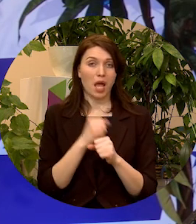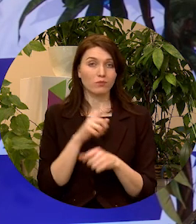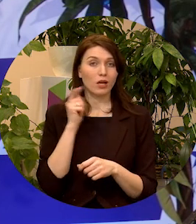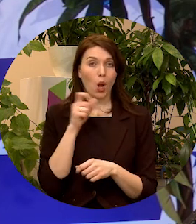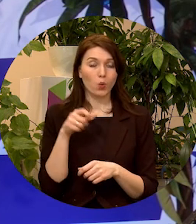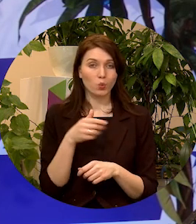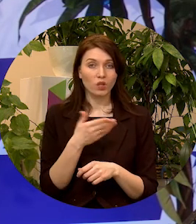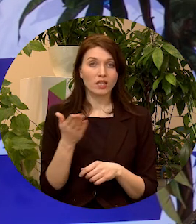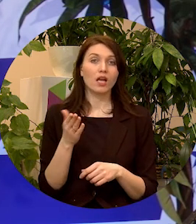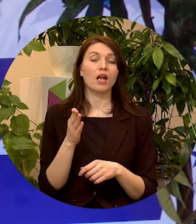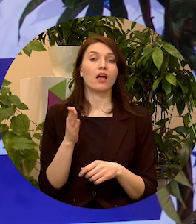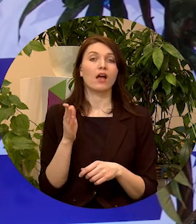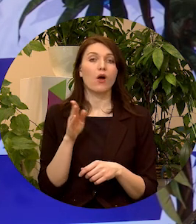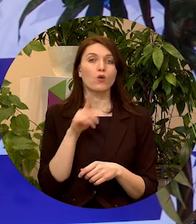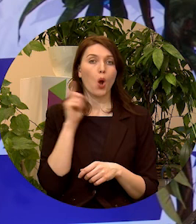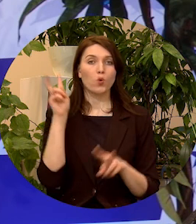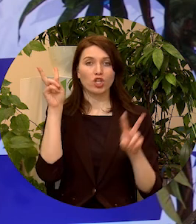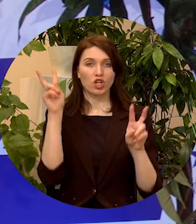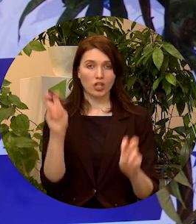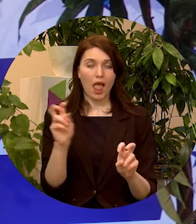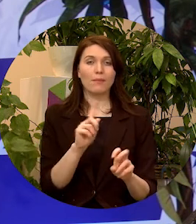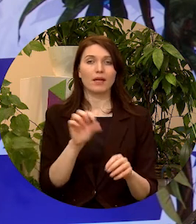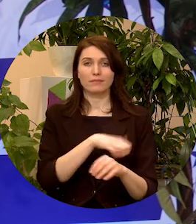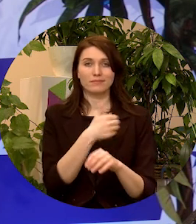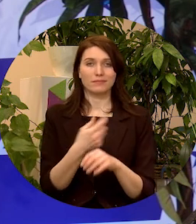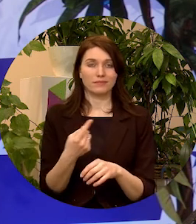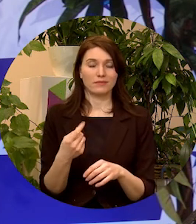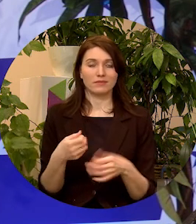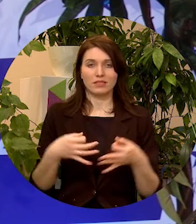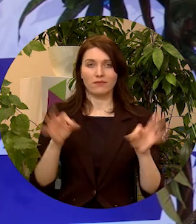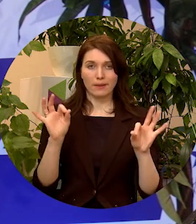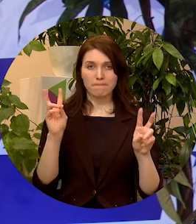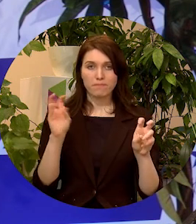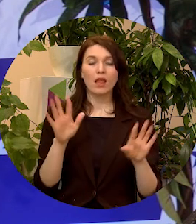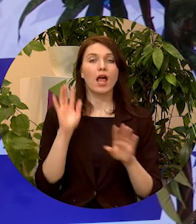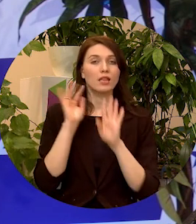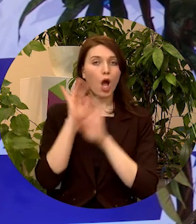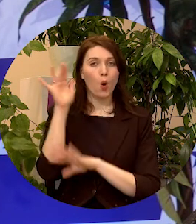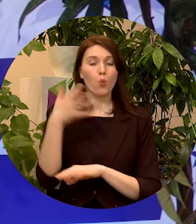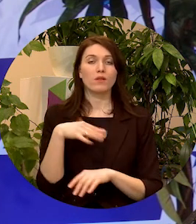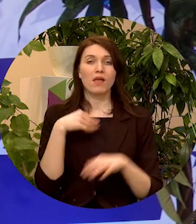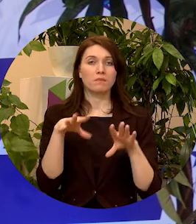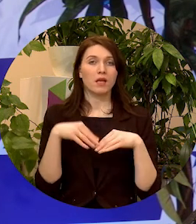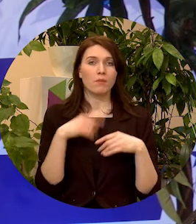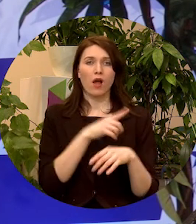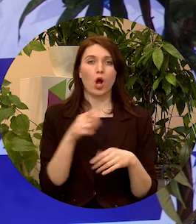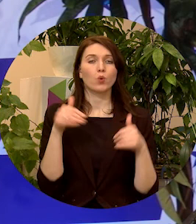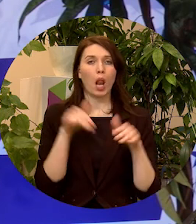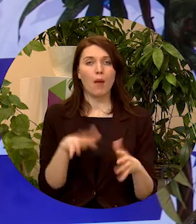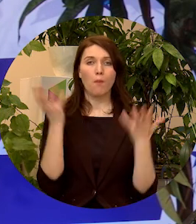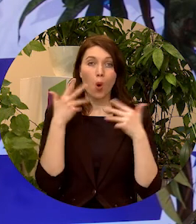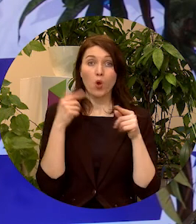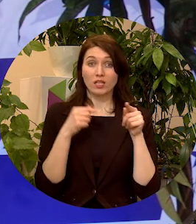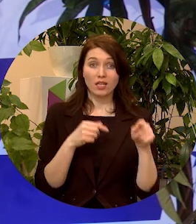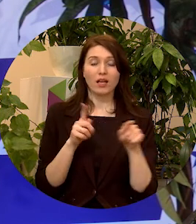jaunatni un jaunieši kā tēma ir prioritāte, lai mēs nākotnē pieņemot tik vienu lēmumu politikā